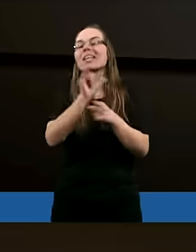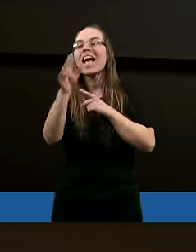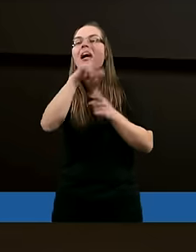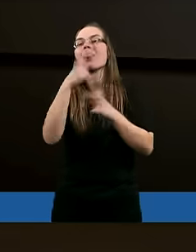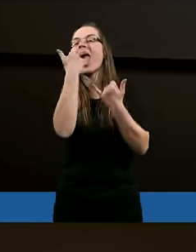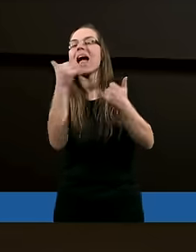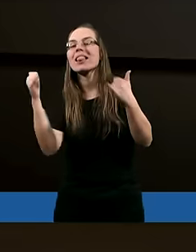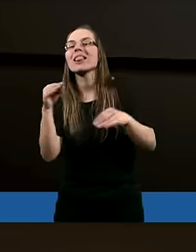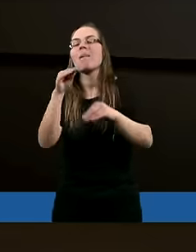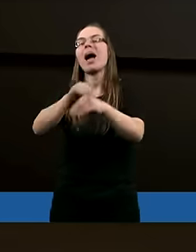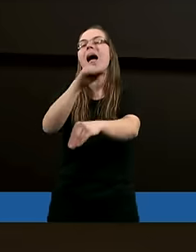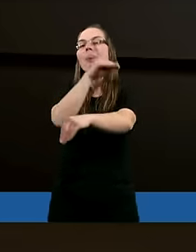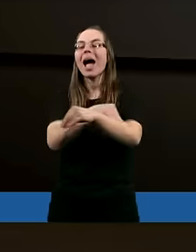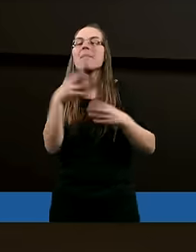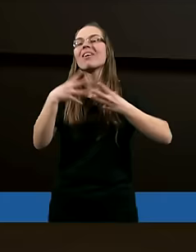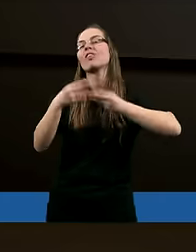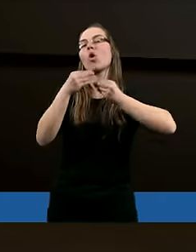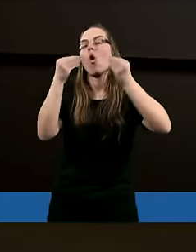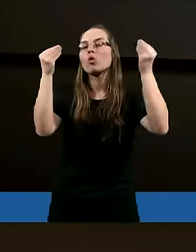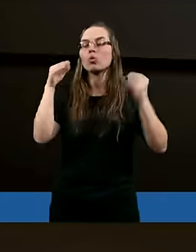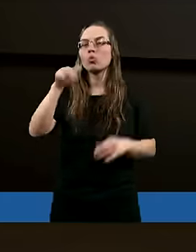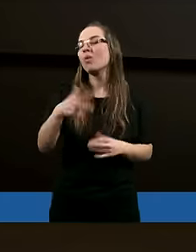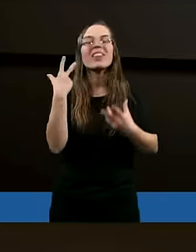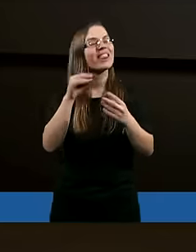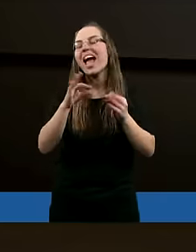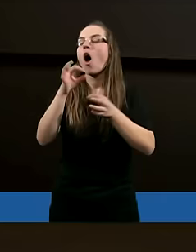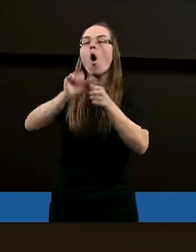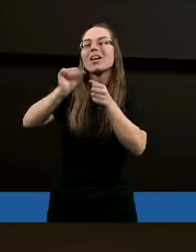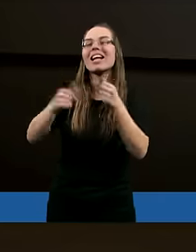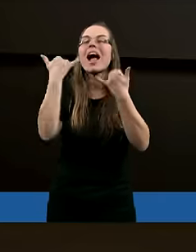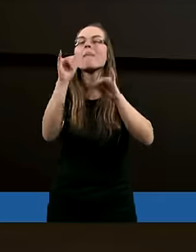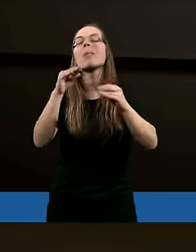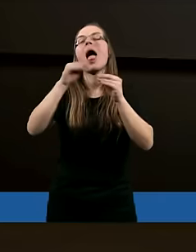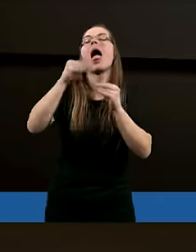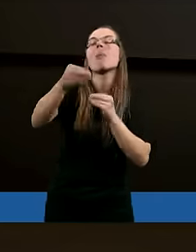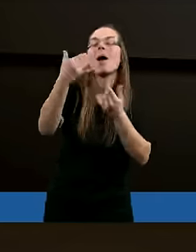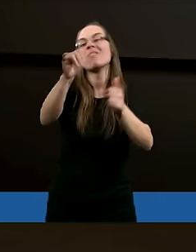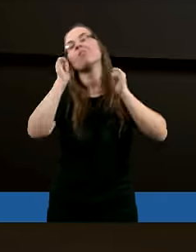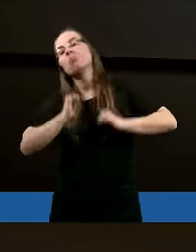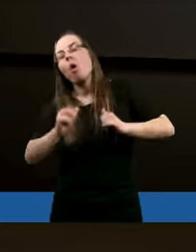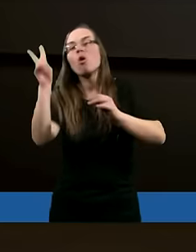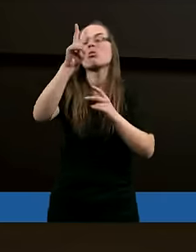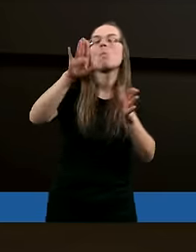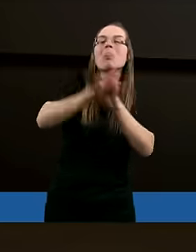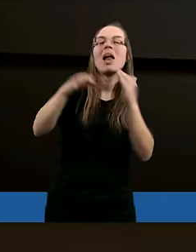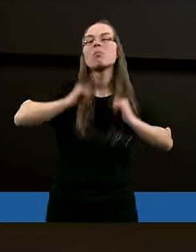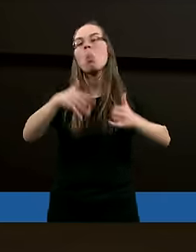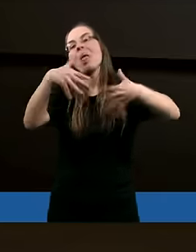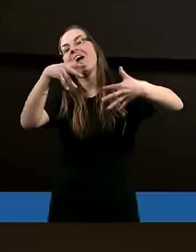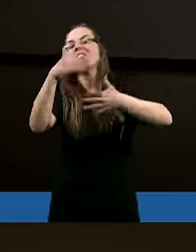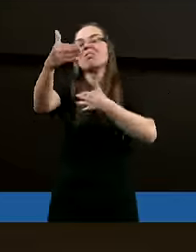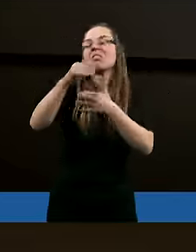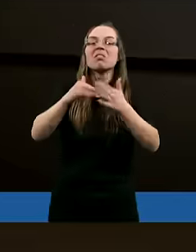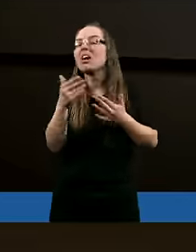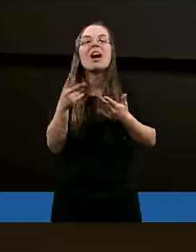innym etapie wzrostu. Czyli nie oceniajmy innych, nie oceniajmy, że ktoś jest bardziej spokojny, ktoś mniej spokojny,